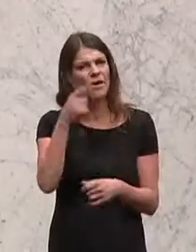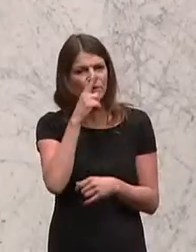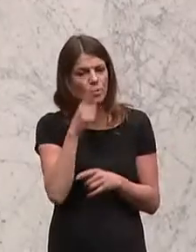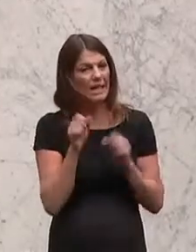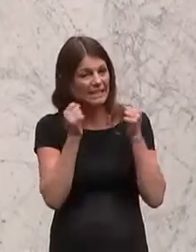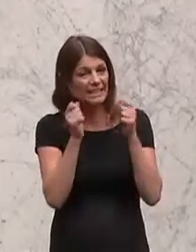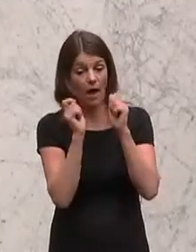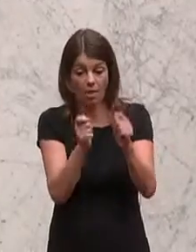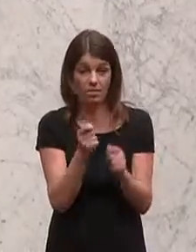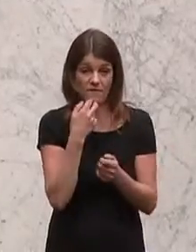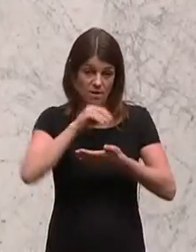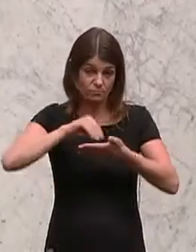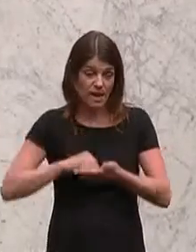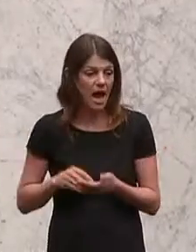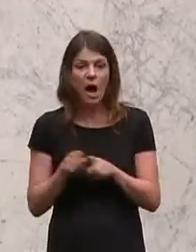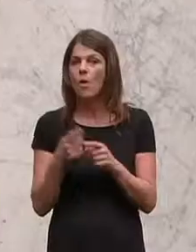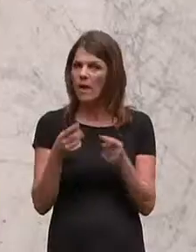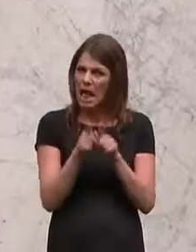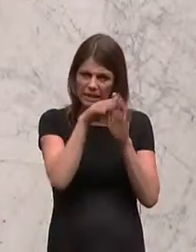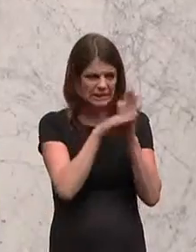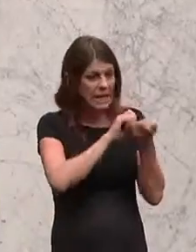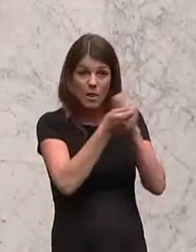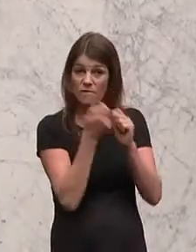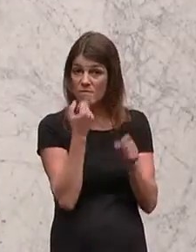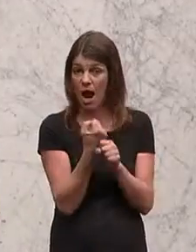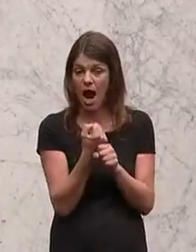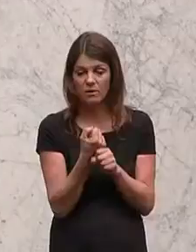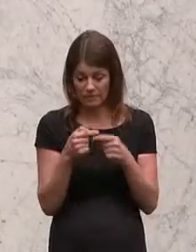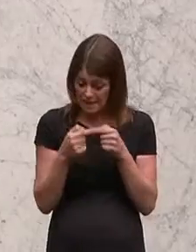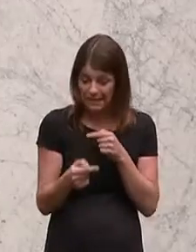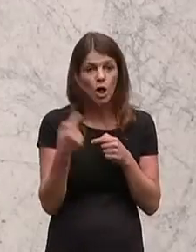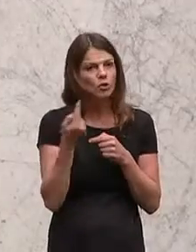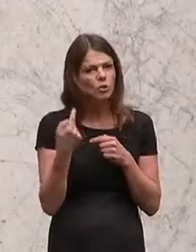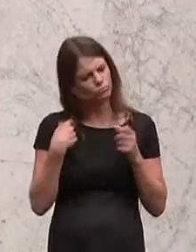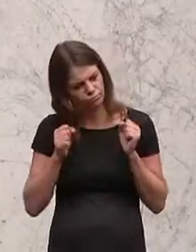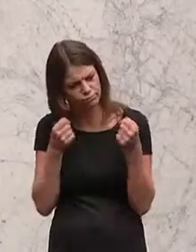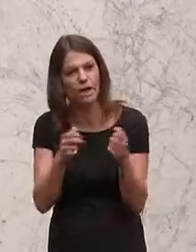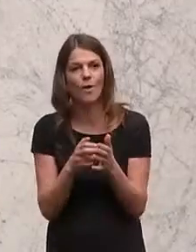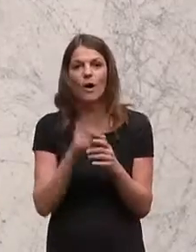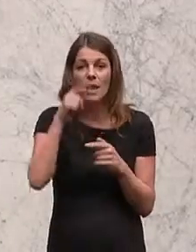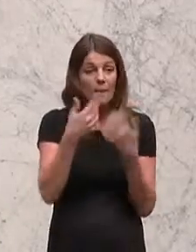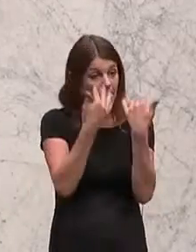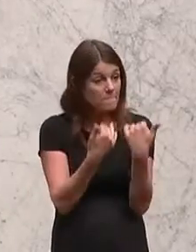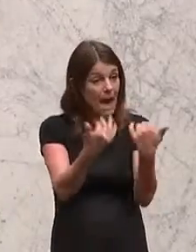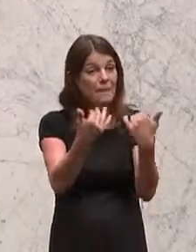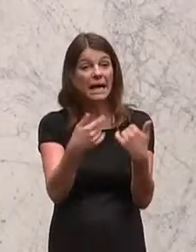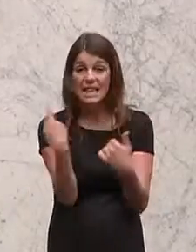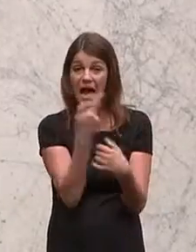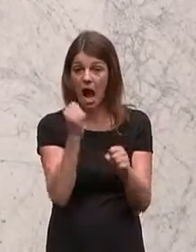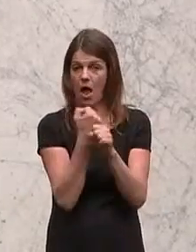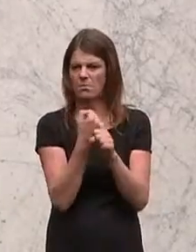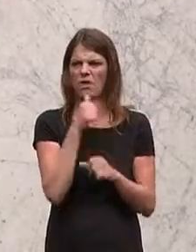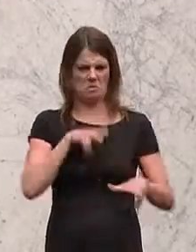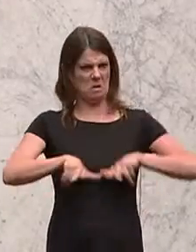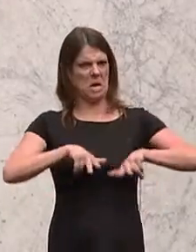Initiativantrag zu machen oder auch gleich eine Gesetzesänderung. Und wir werden uns in den nächsten Stunden noch anstrengen, damit wir vom Parlament aus tätig werden und